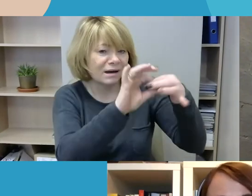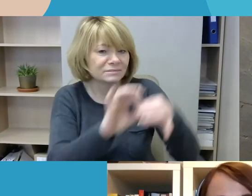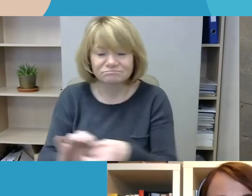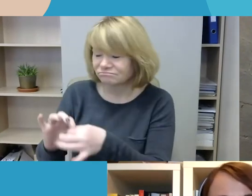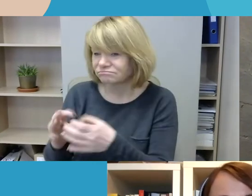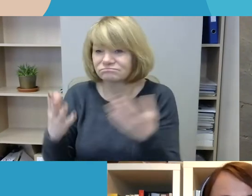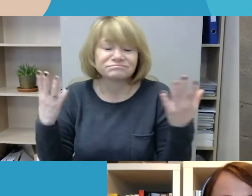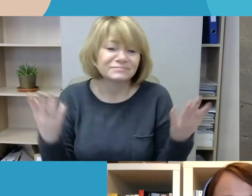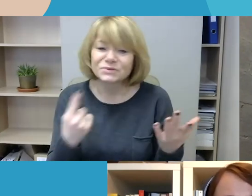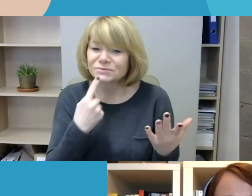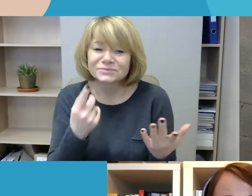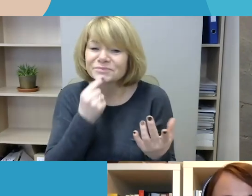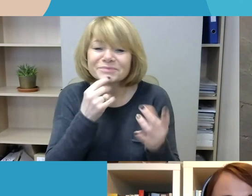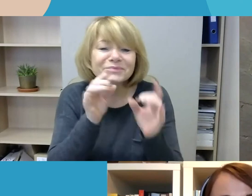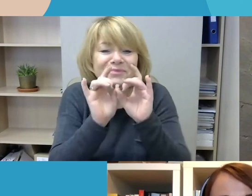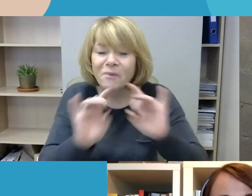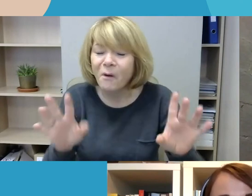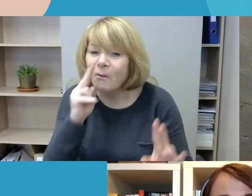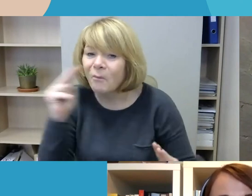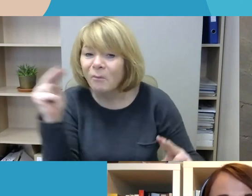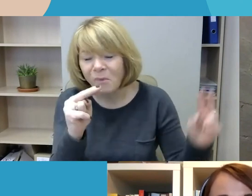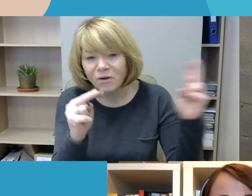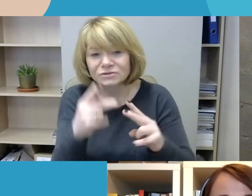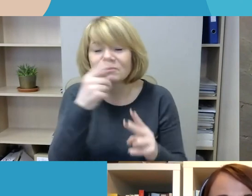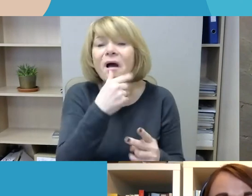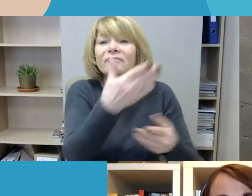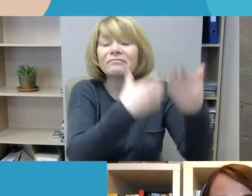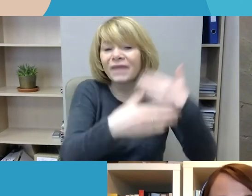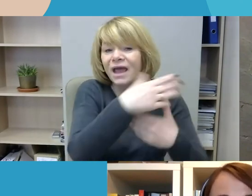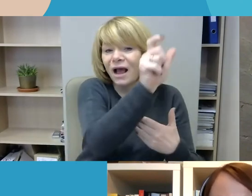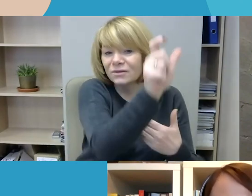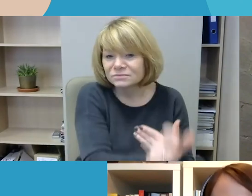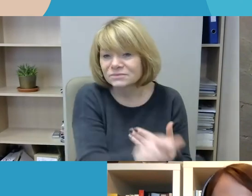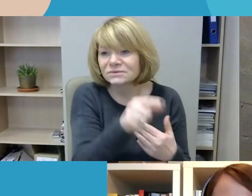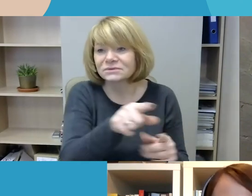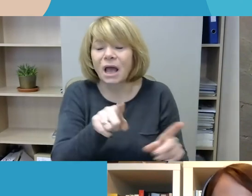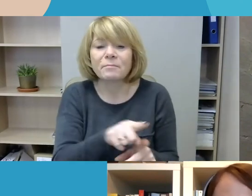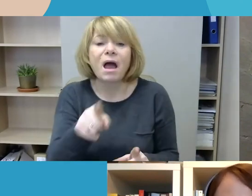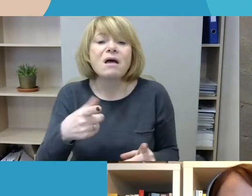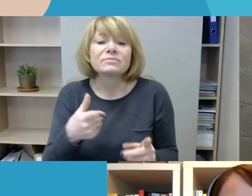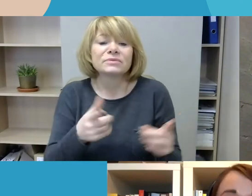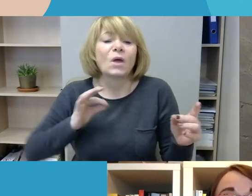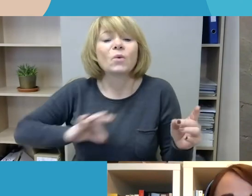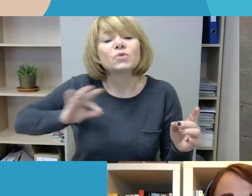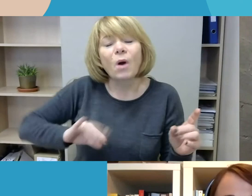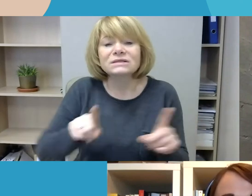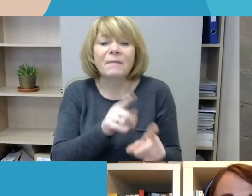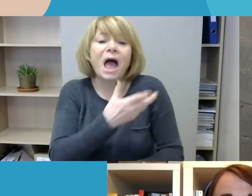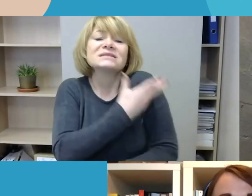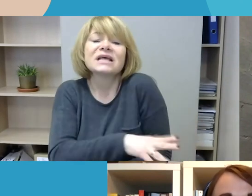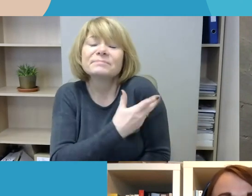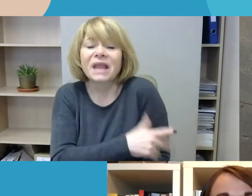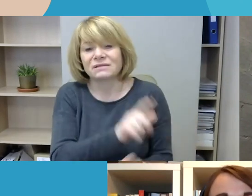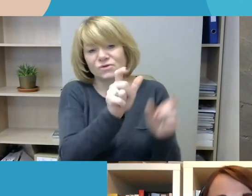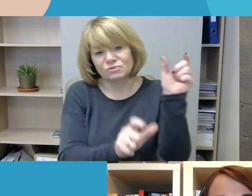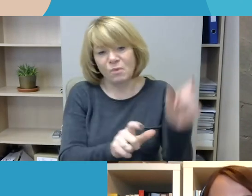padarytas nusikaltimas trieš negalę turinti esmenį, kad tai yra pasinaudojamas silpnesne žmogaus, ne, va, veiegiška būklė, pavyzdžiui,